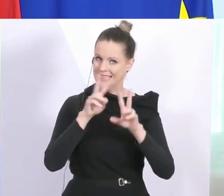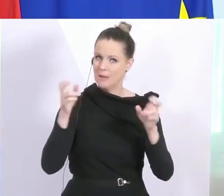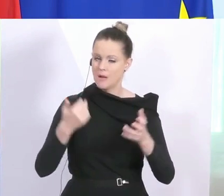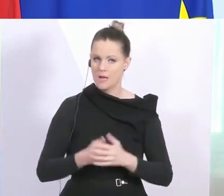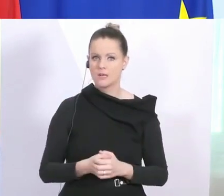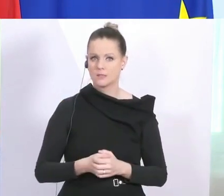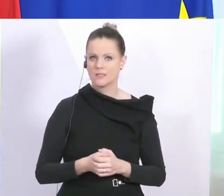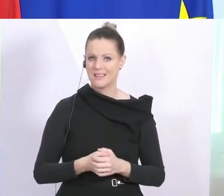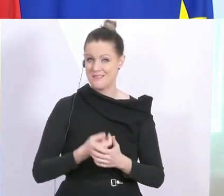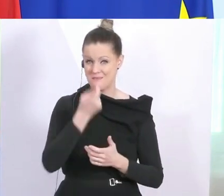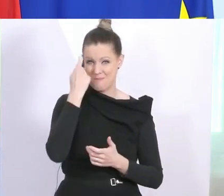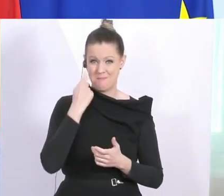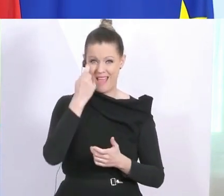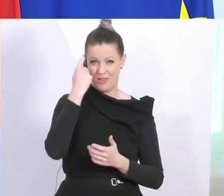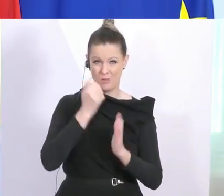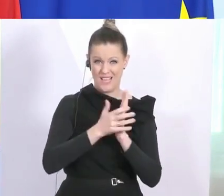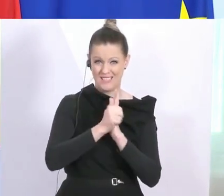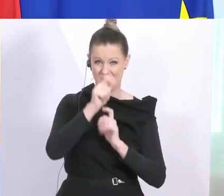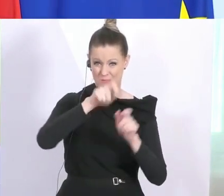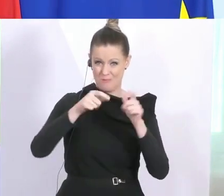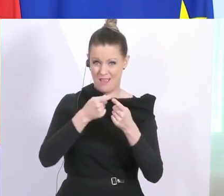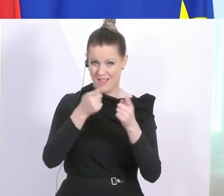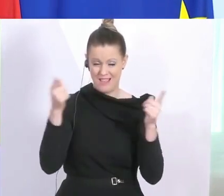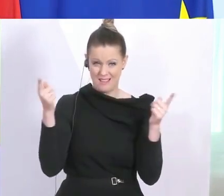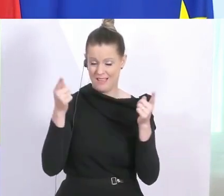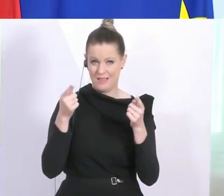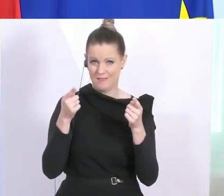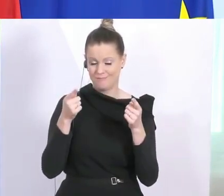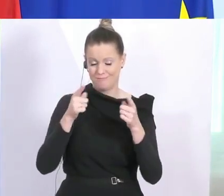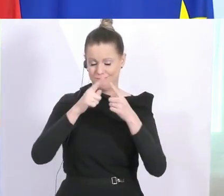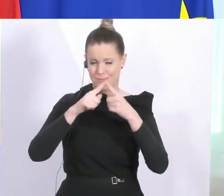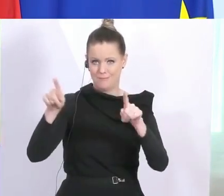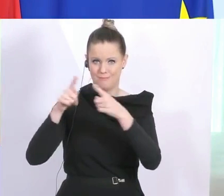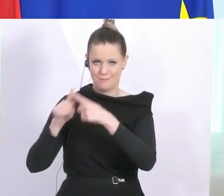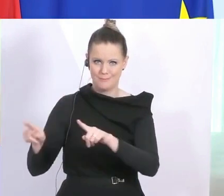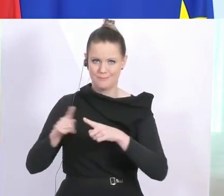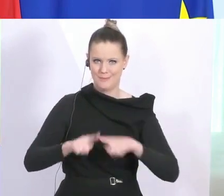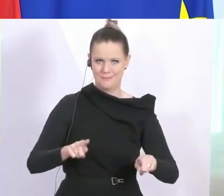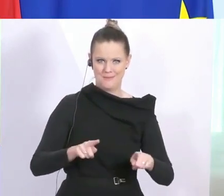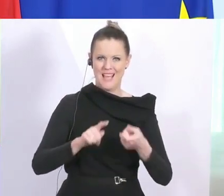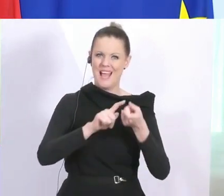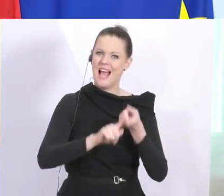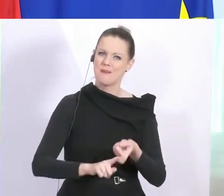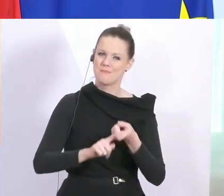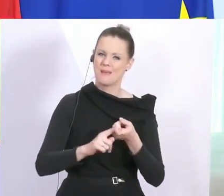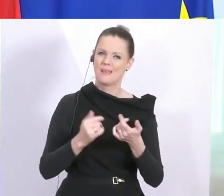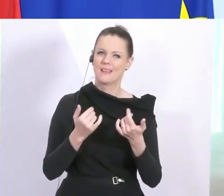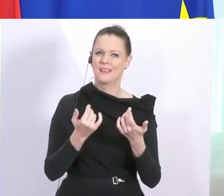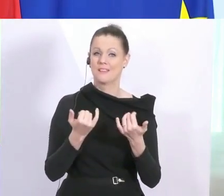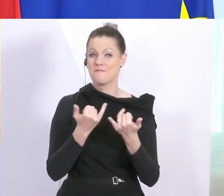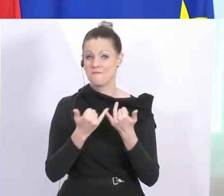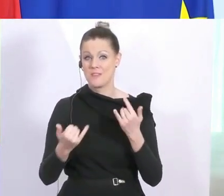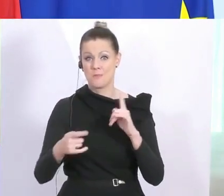Meinungen der Experten und die Berechnungen auseinander gehen, je nachdem, wie optimistisch oder pessimistisch